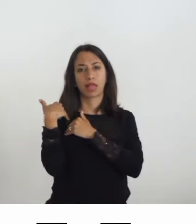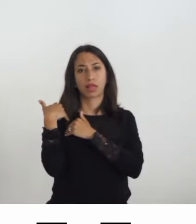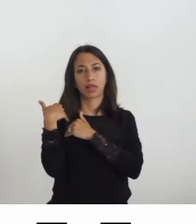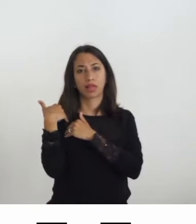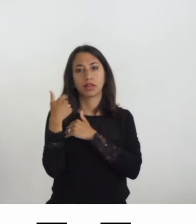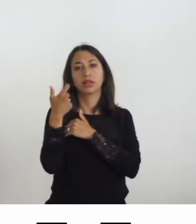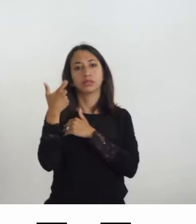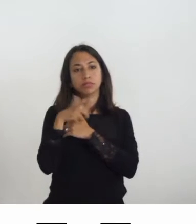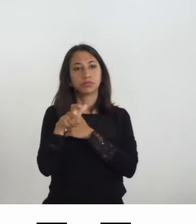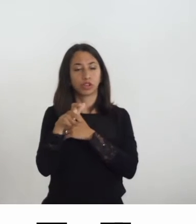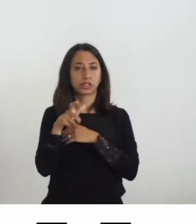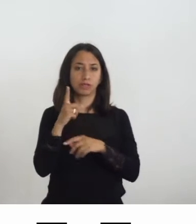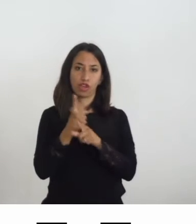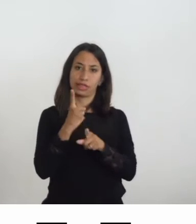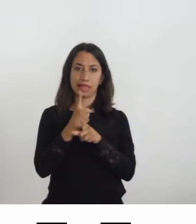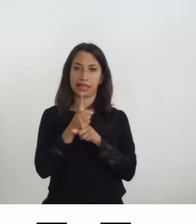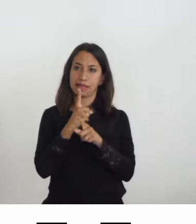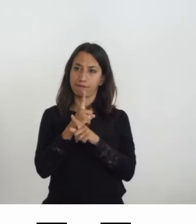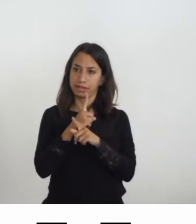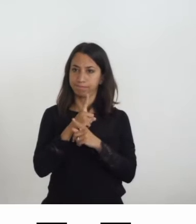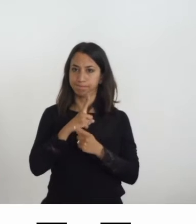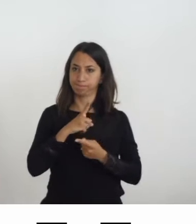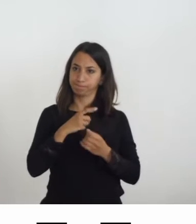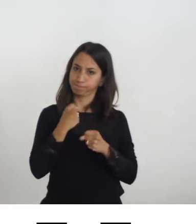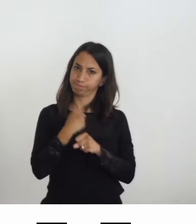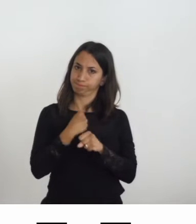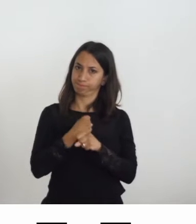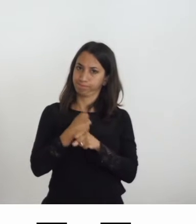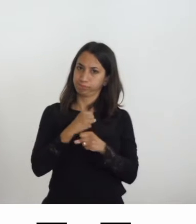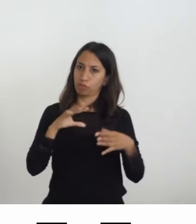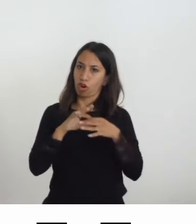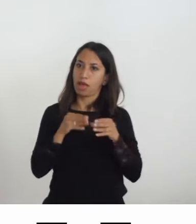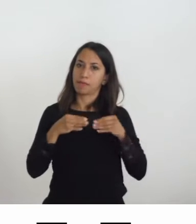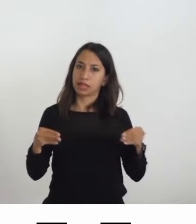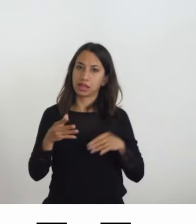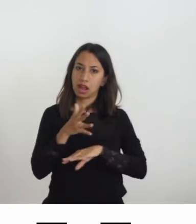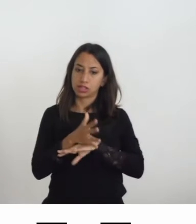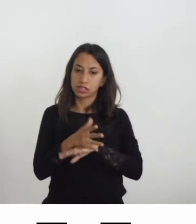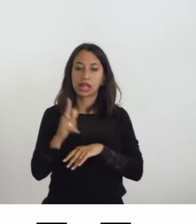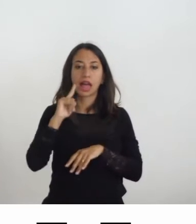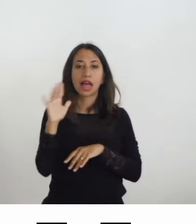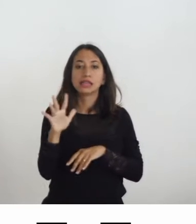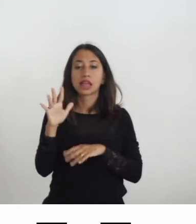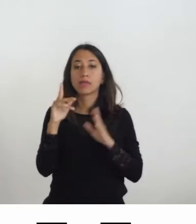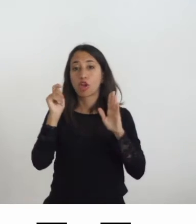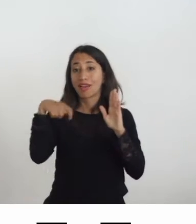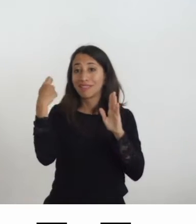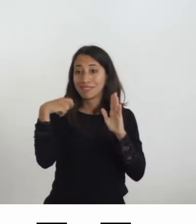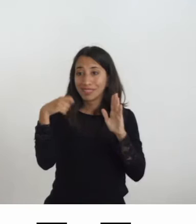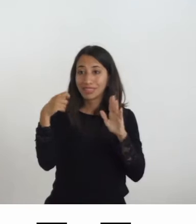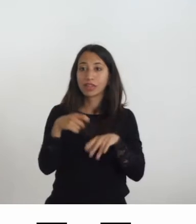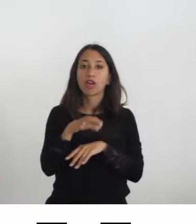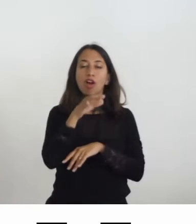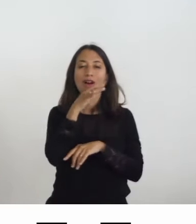esserci di artefatti comunicativi accessibili, ad esempio guide braille, guide cartacee in caratteri